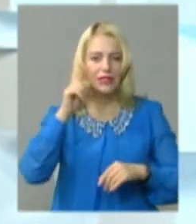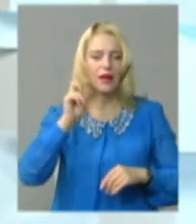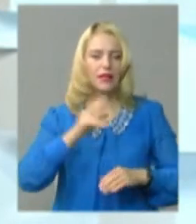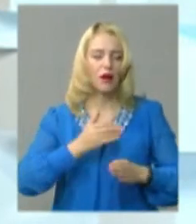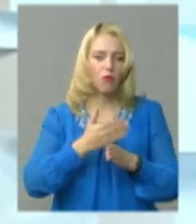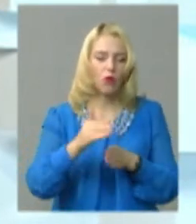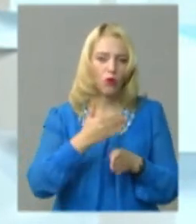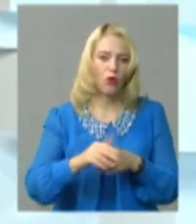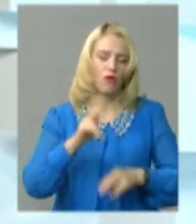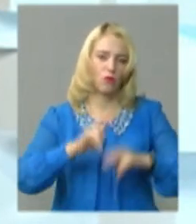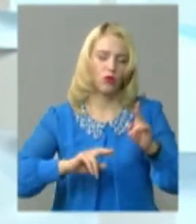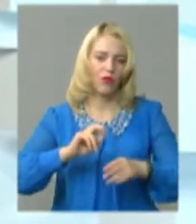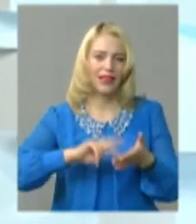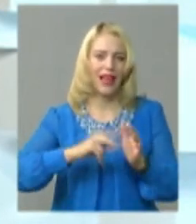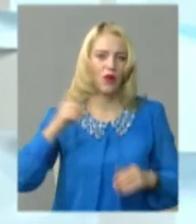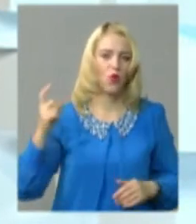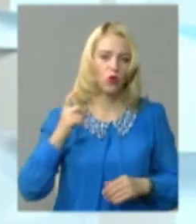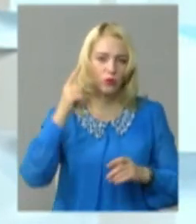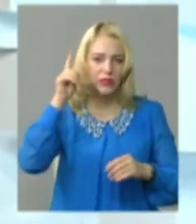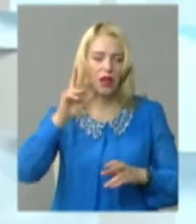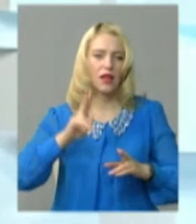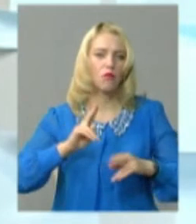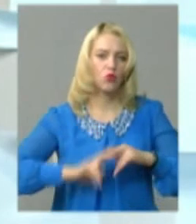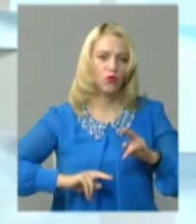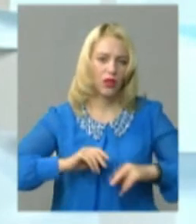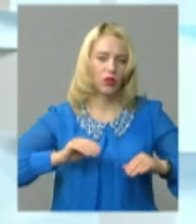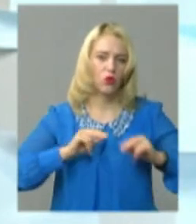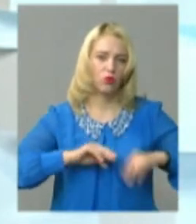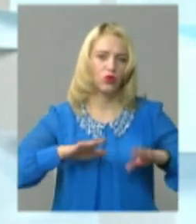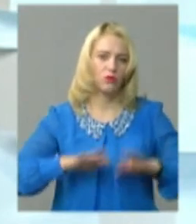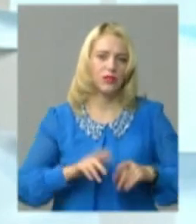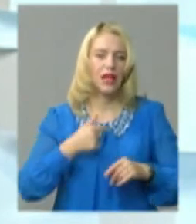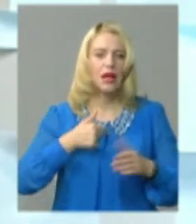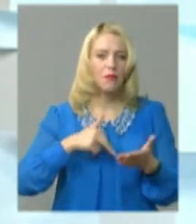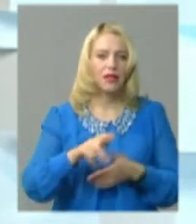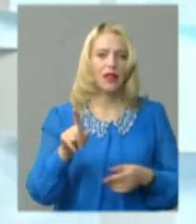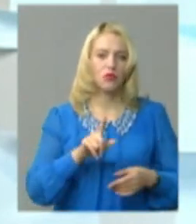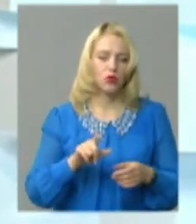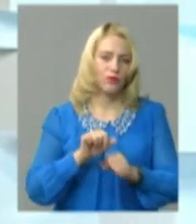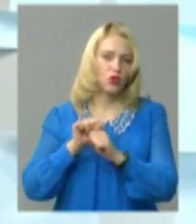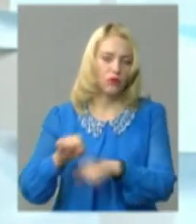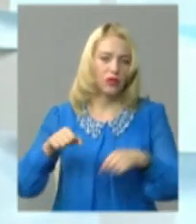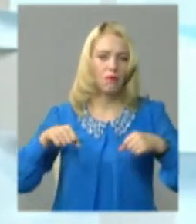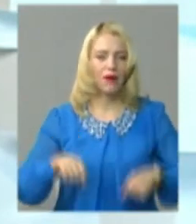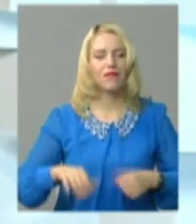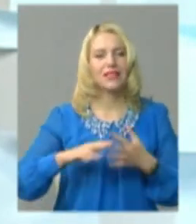будувати економіку. Ми знаємо, як створювати робочі місця. Ми йдемо, щоб відстояти права.